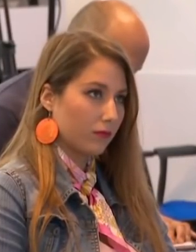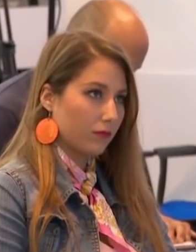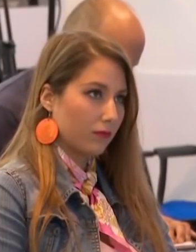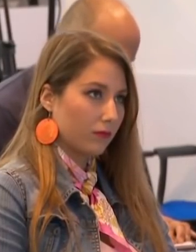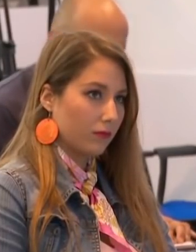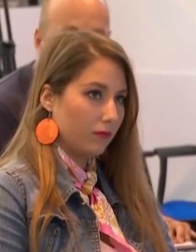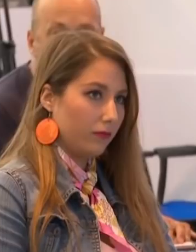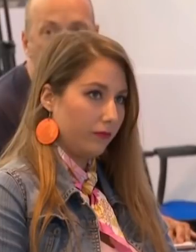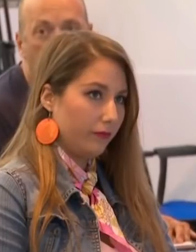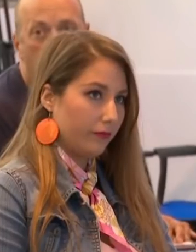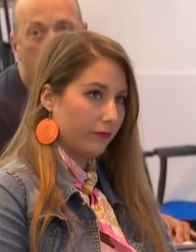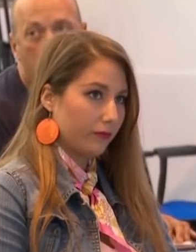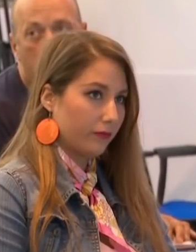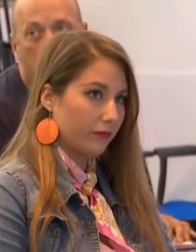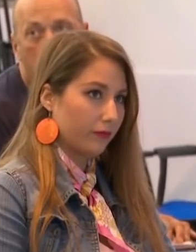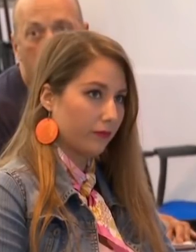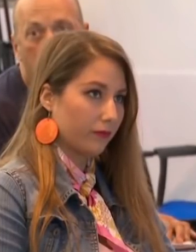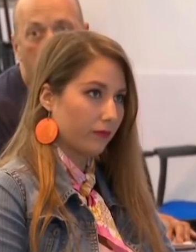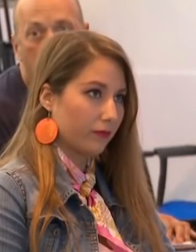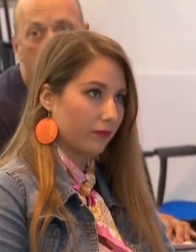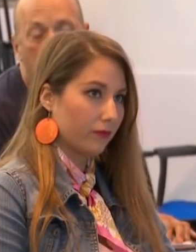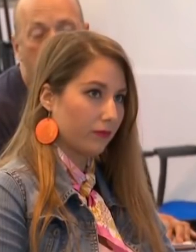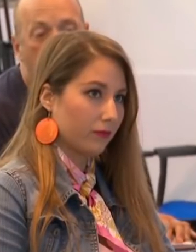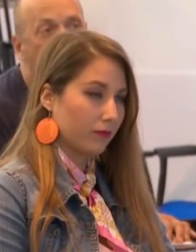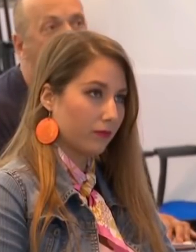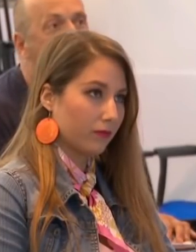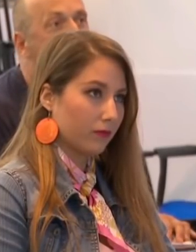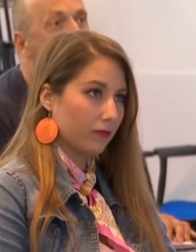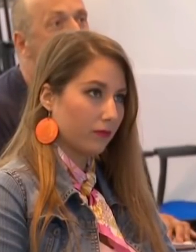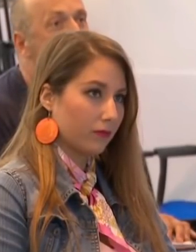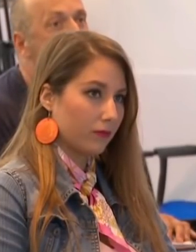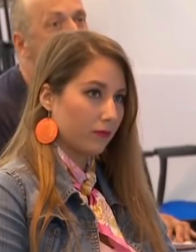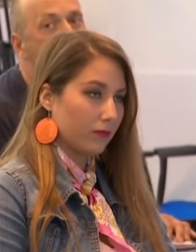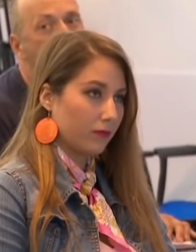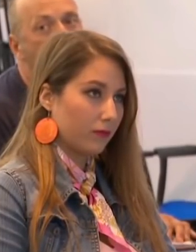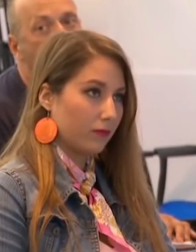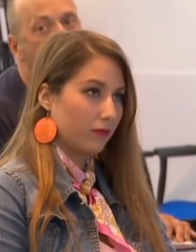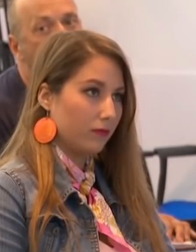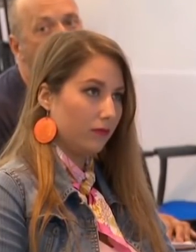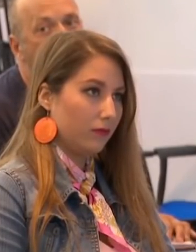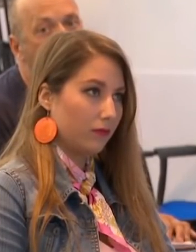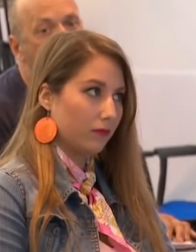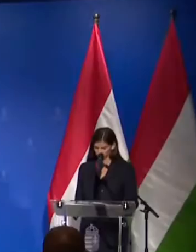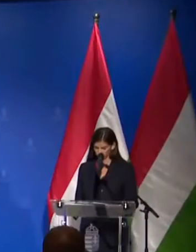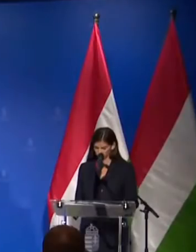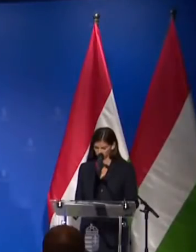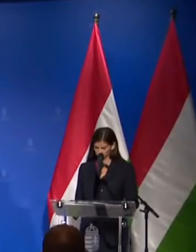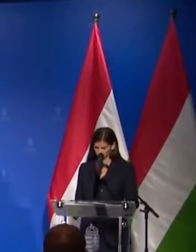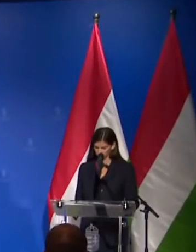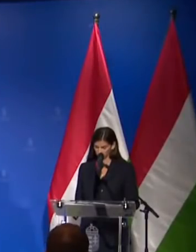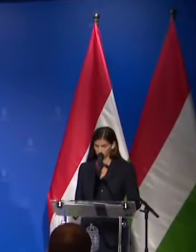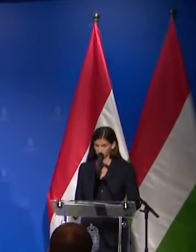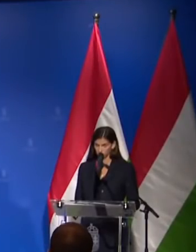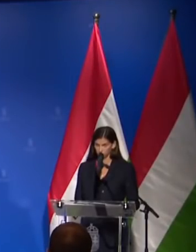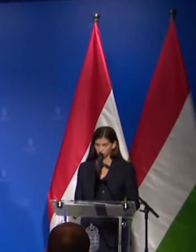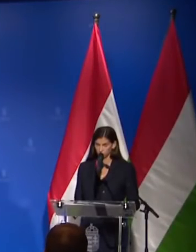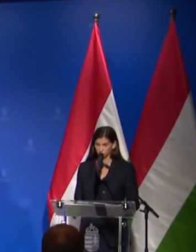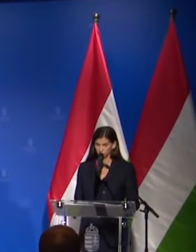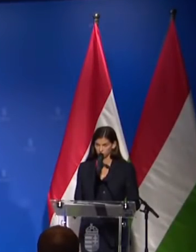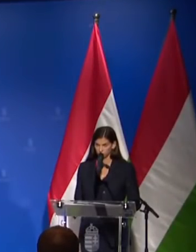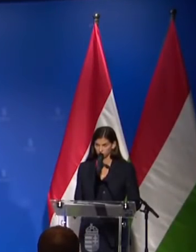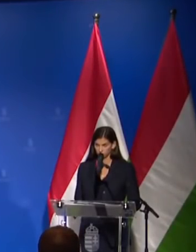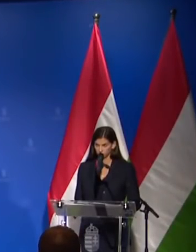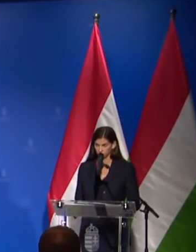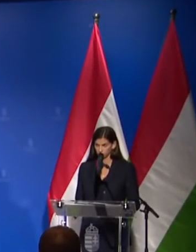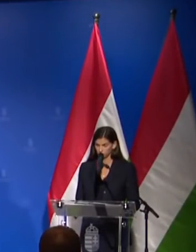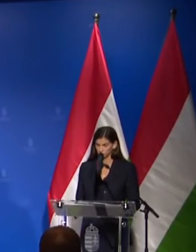ha Ukrajna elesik, akkor ők lesznek a következők, akik elesnek, nem, mert túlzottak ezek. Az oroszok által